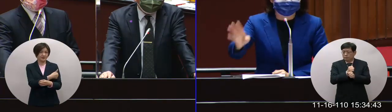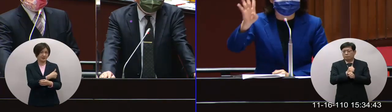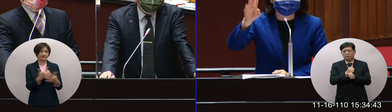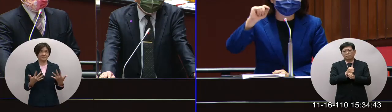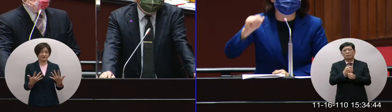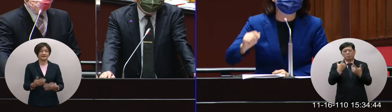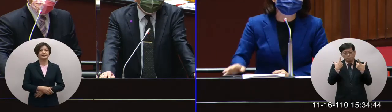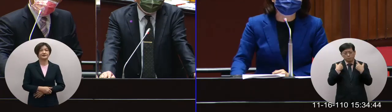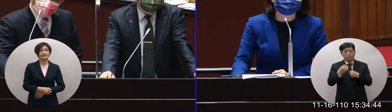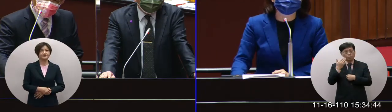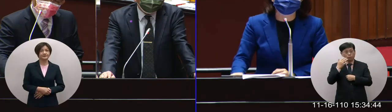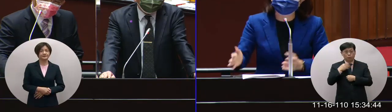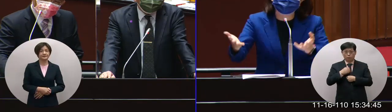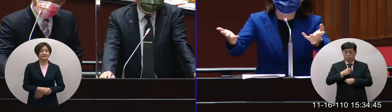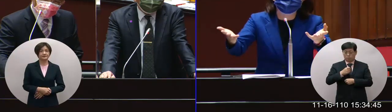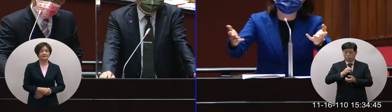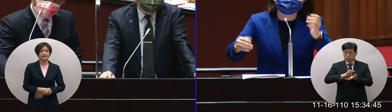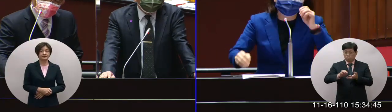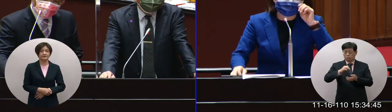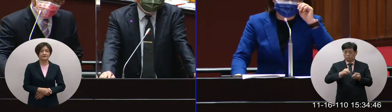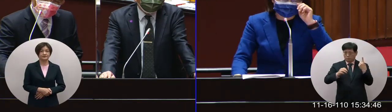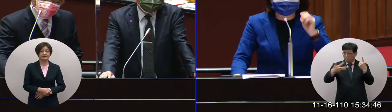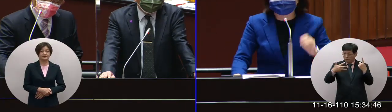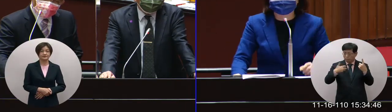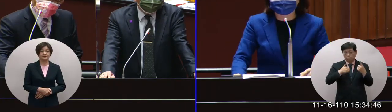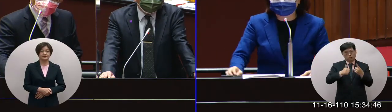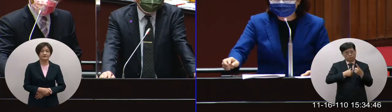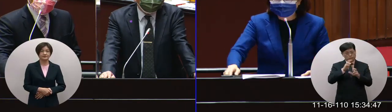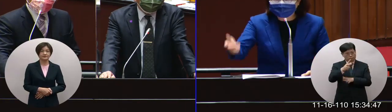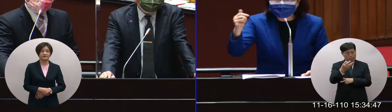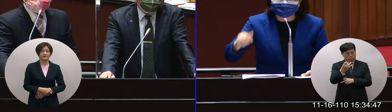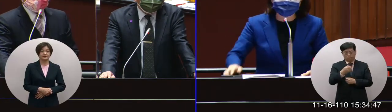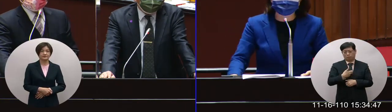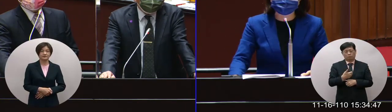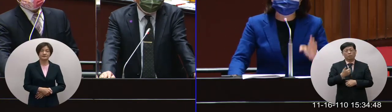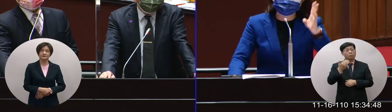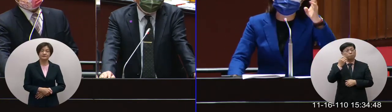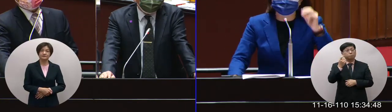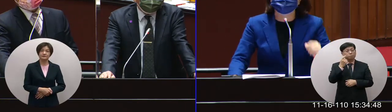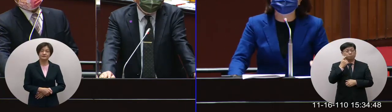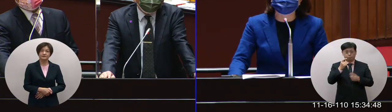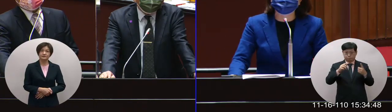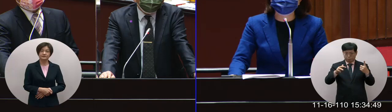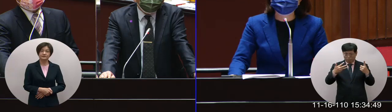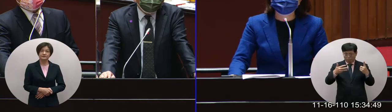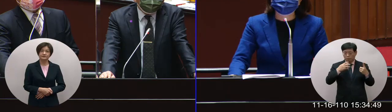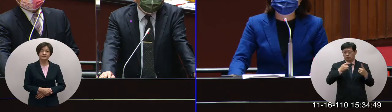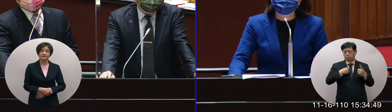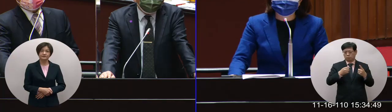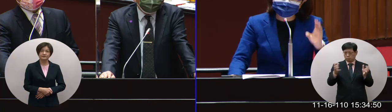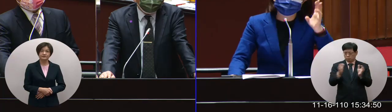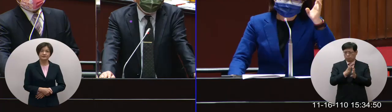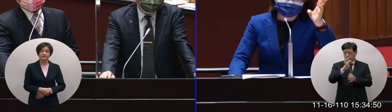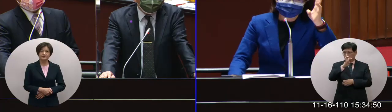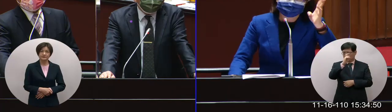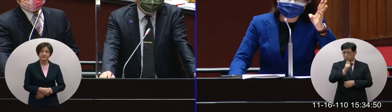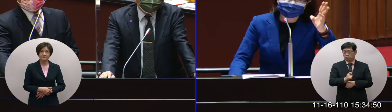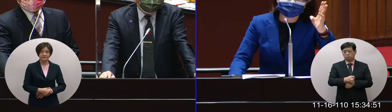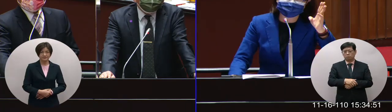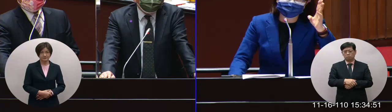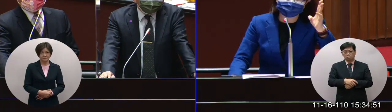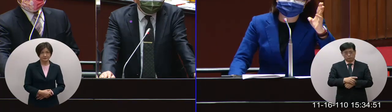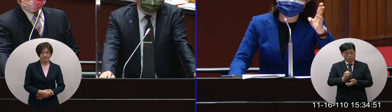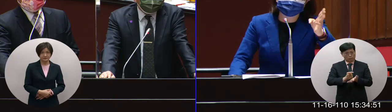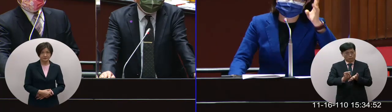因為我說總共如果我用八百元因為你不願公開真正的價格嘛八百算也是四十億啦這是